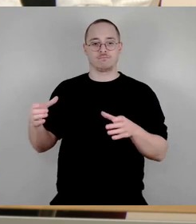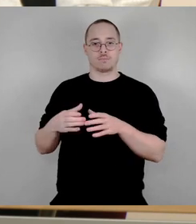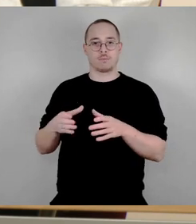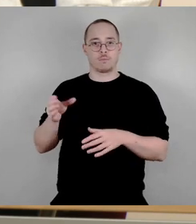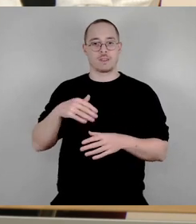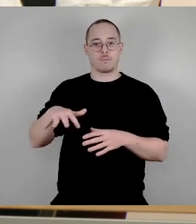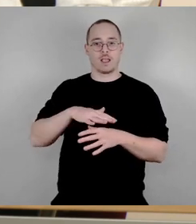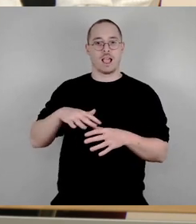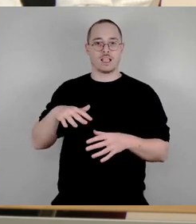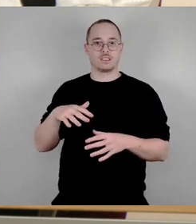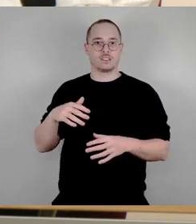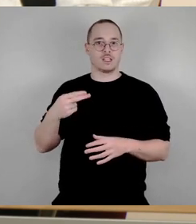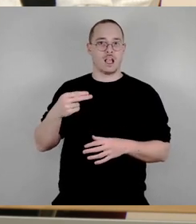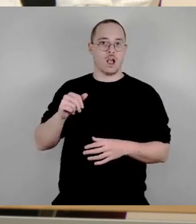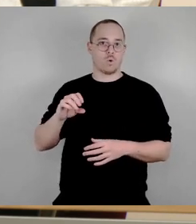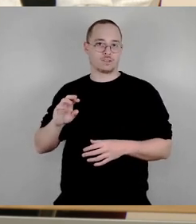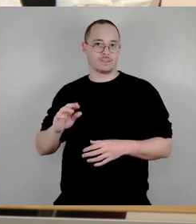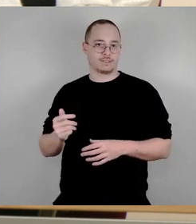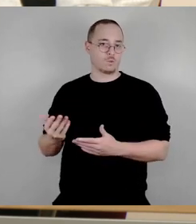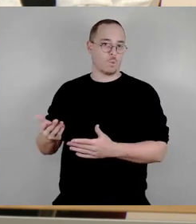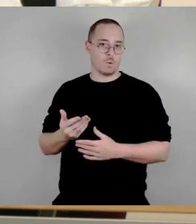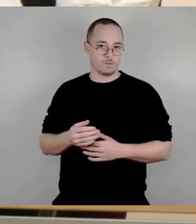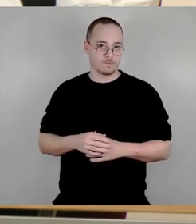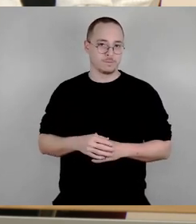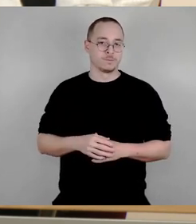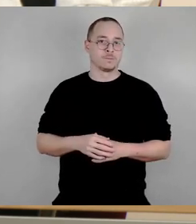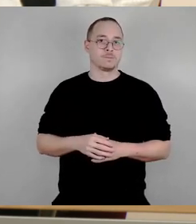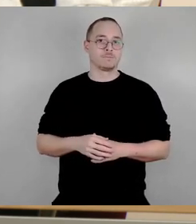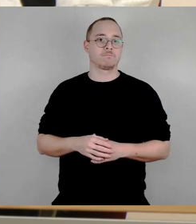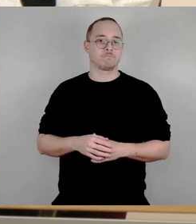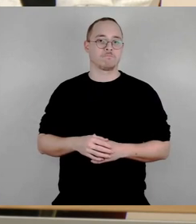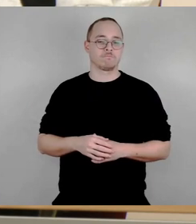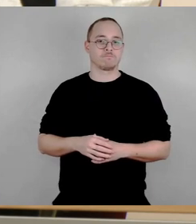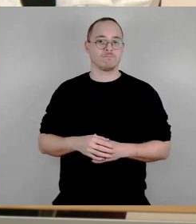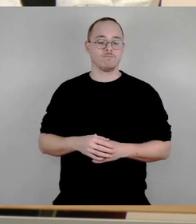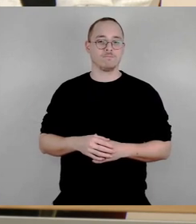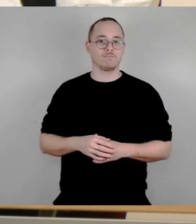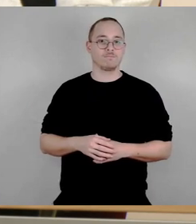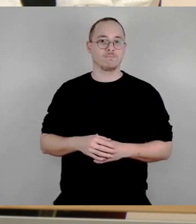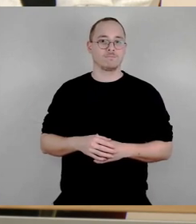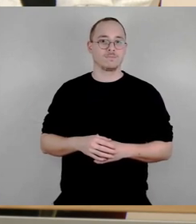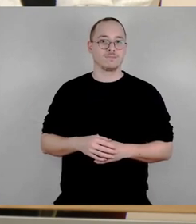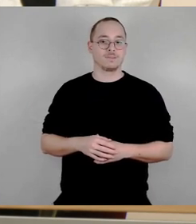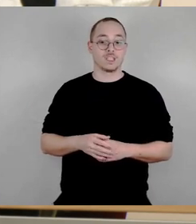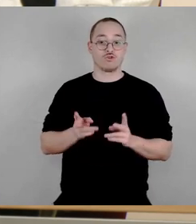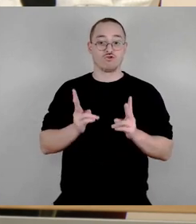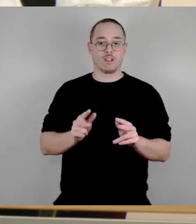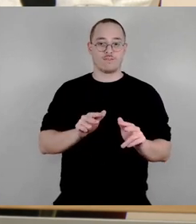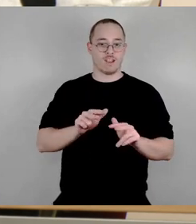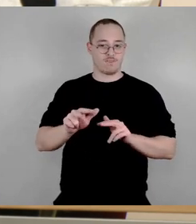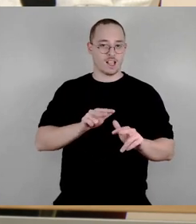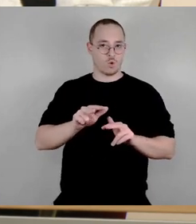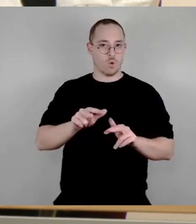Stauseebades und Vattenfall ist natürlich auch klar, dass das Mitwirken der Stadtverwaltung um die Fragen der